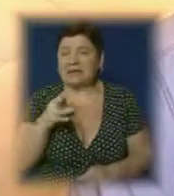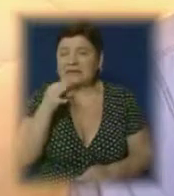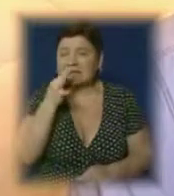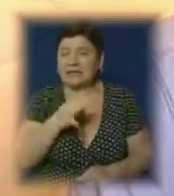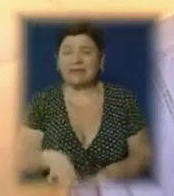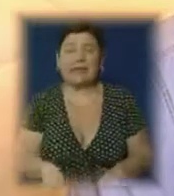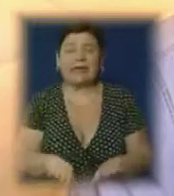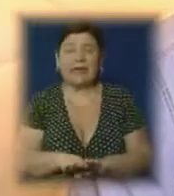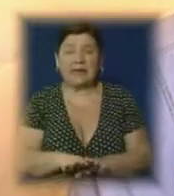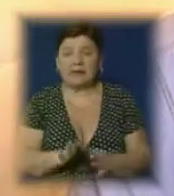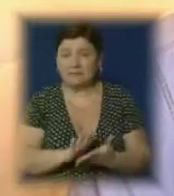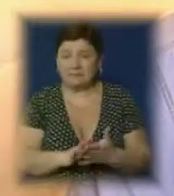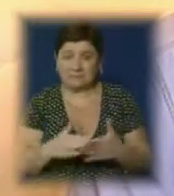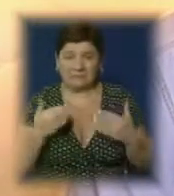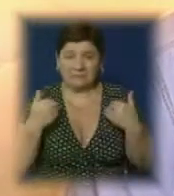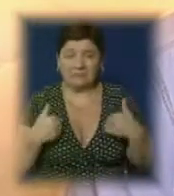такий стан.